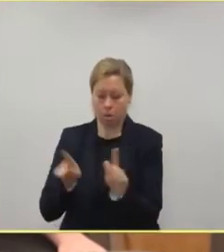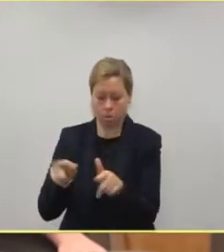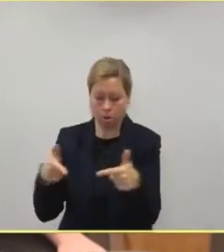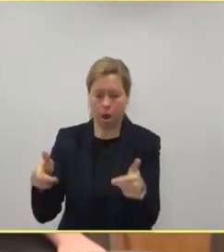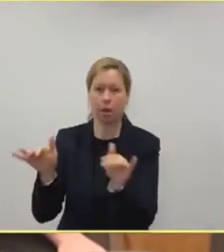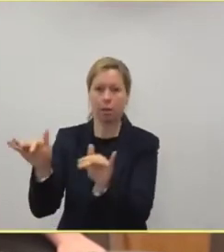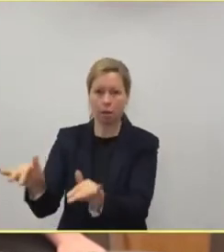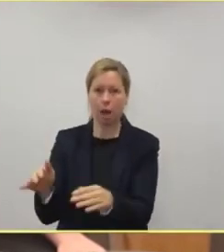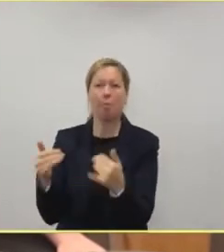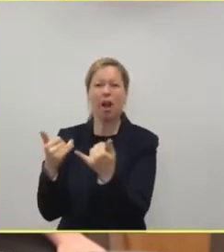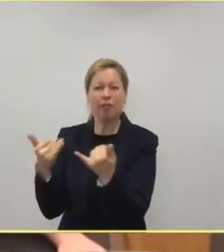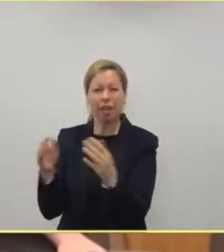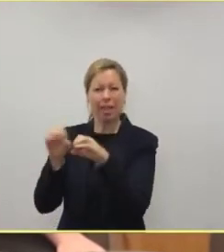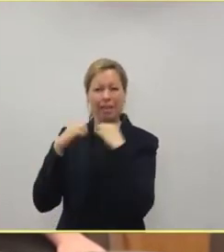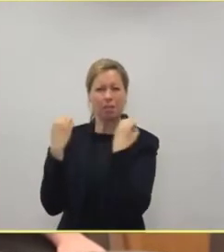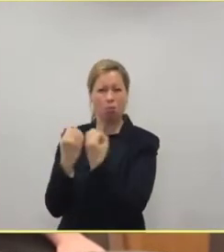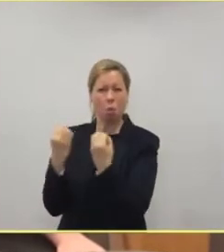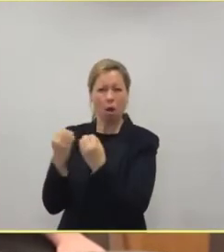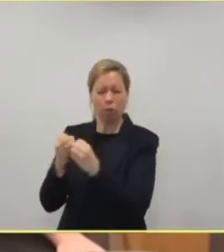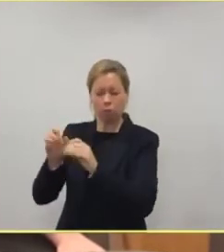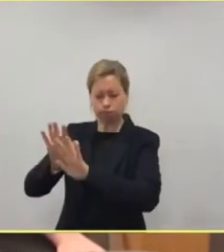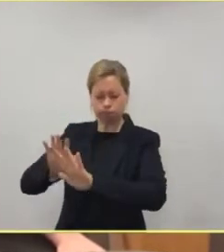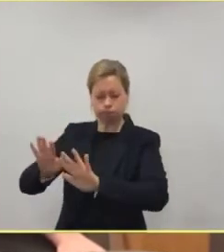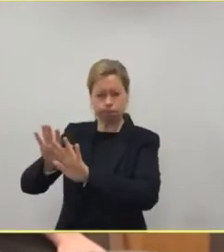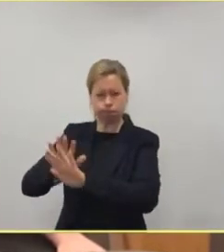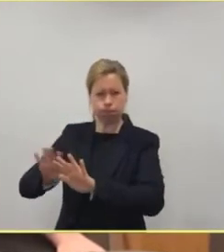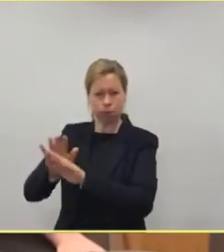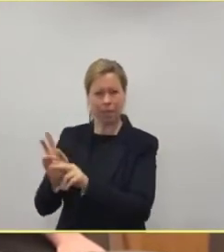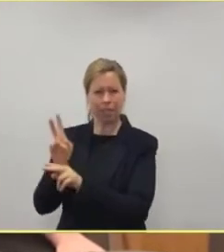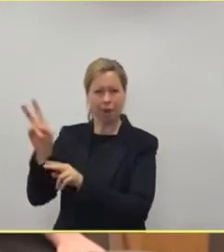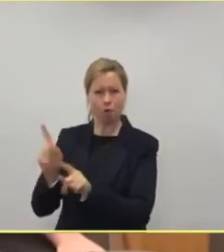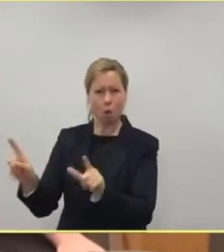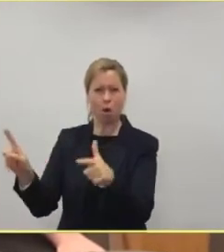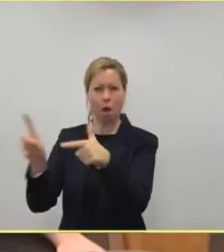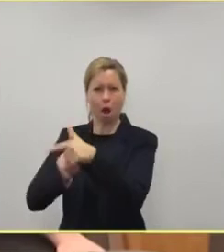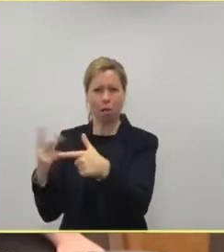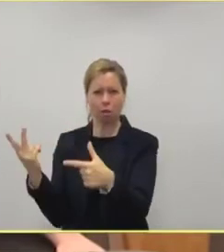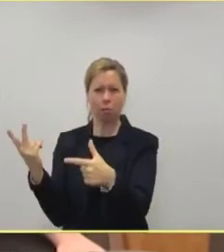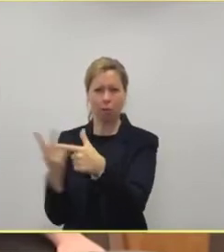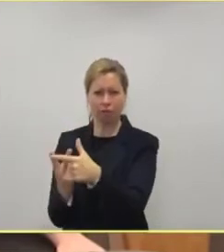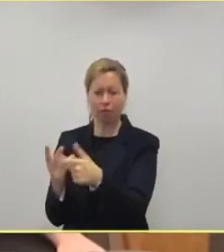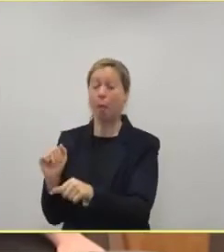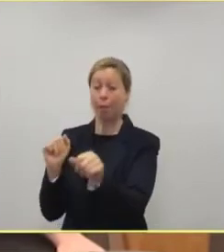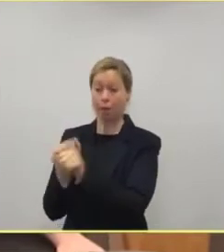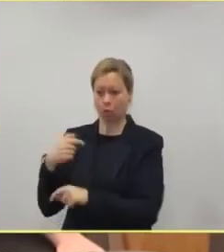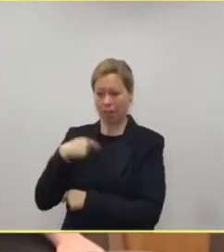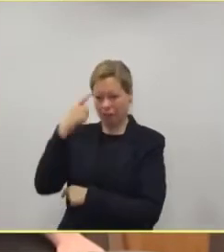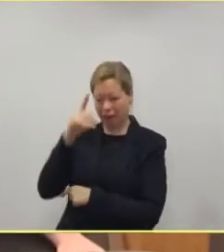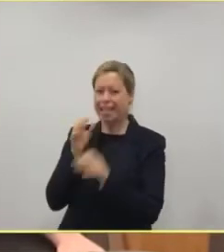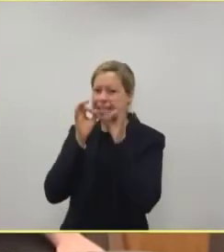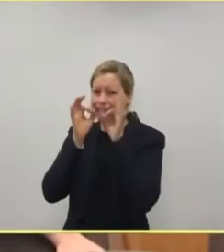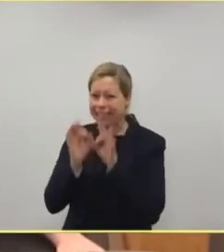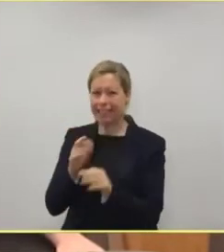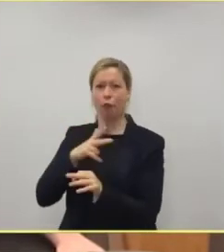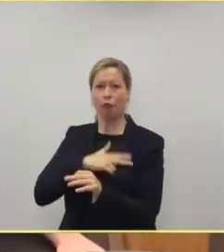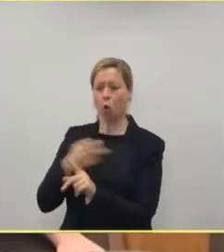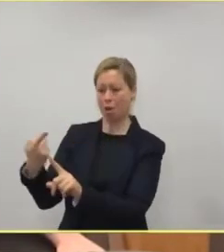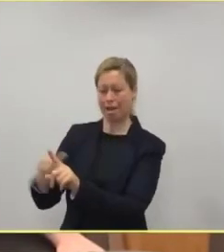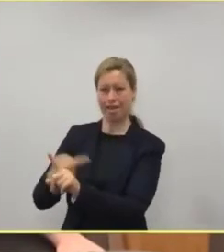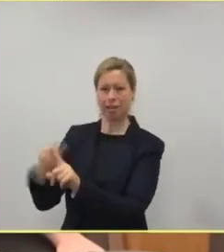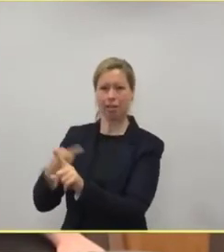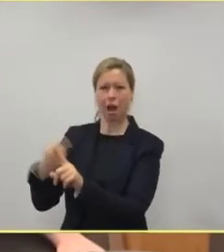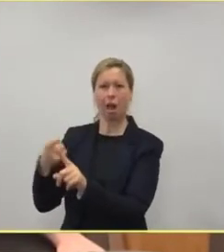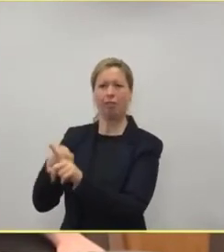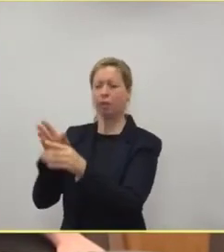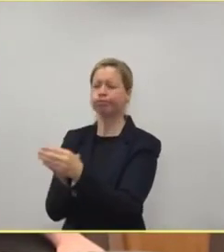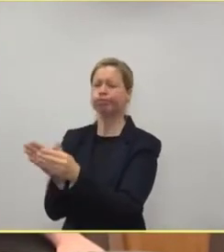dass Leute in Quarantäne sitzen für zwei Wochen und niemand weiß, wie viel wir tatsächlich haben. Da baut sich doch gerade eine Dunkelziffer auf.